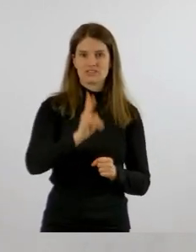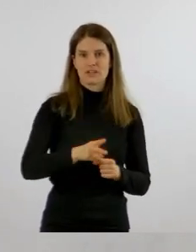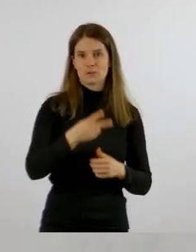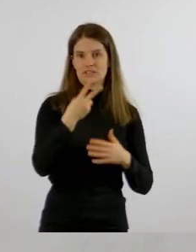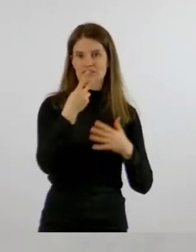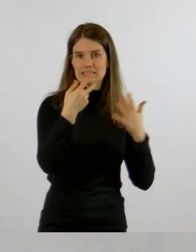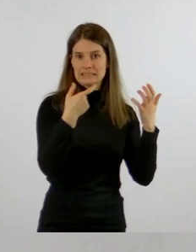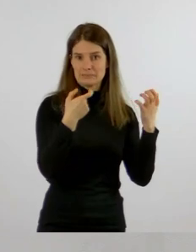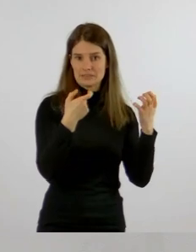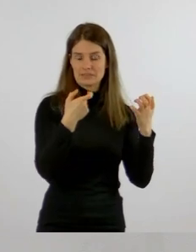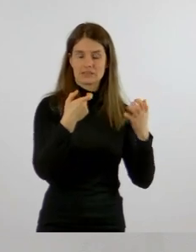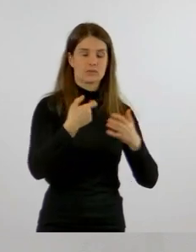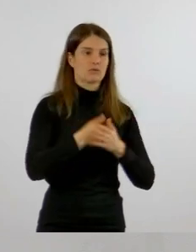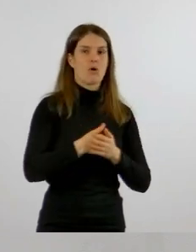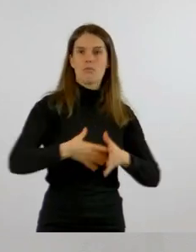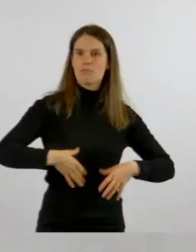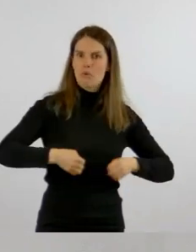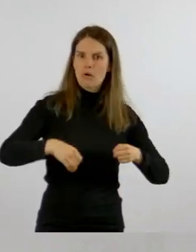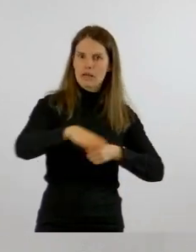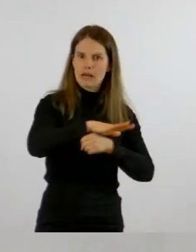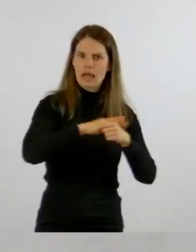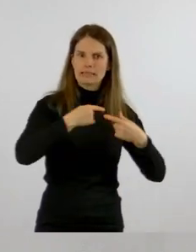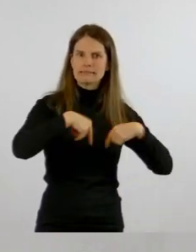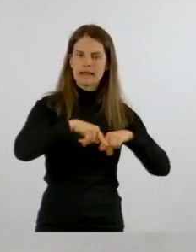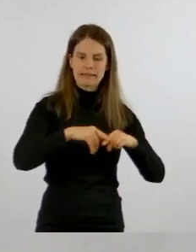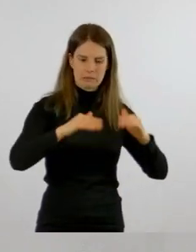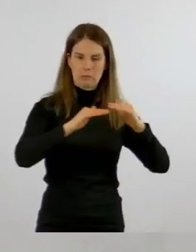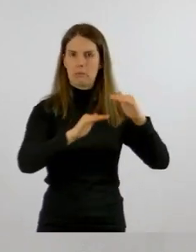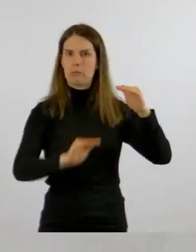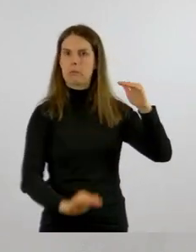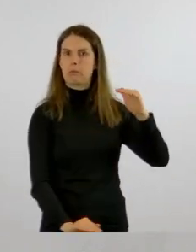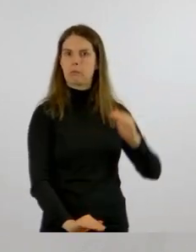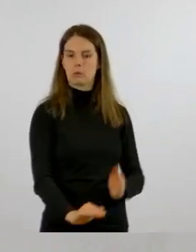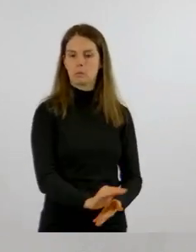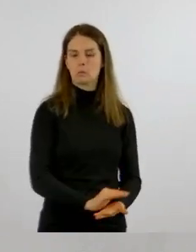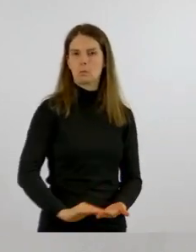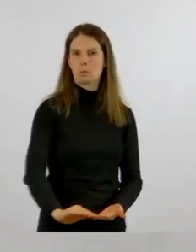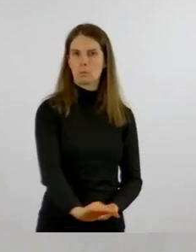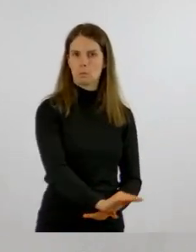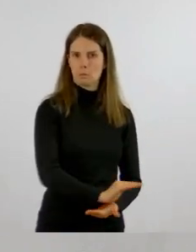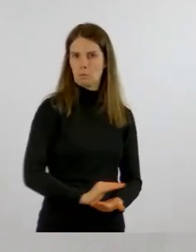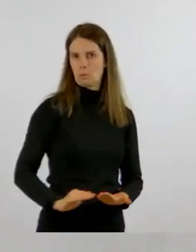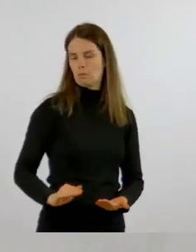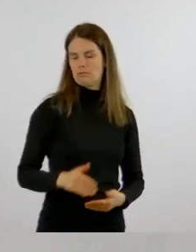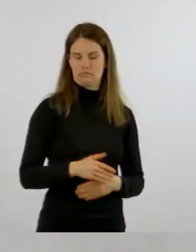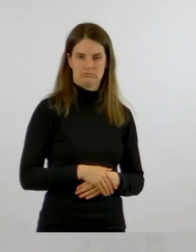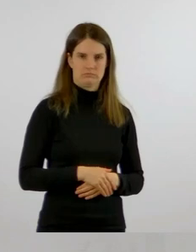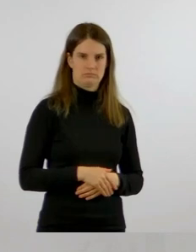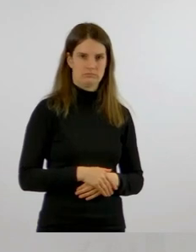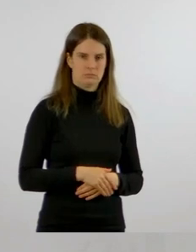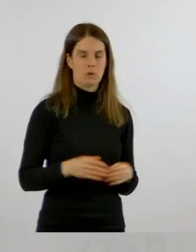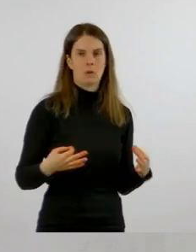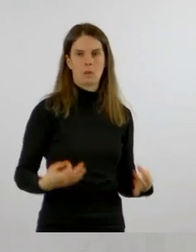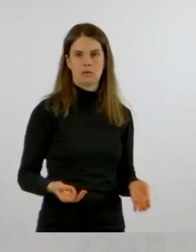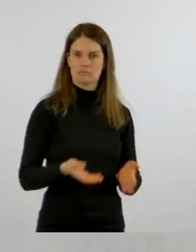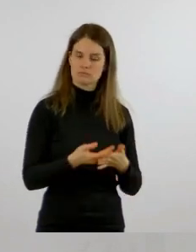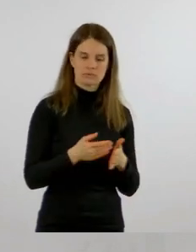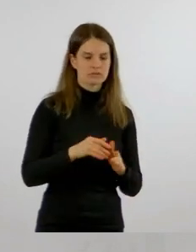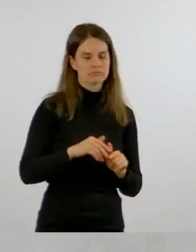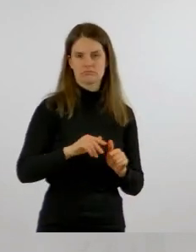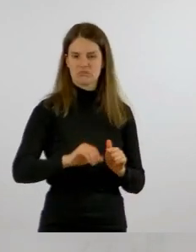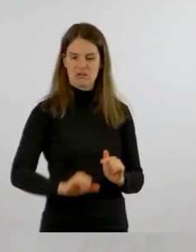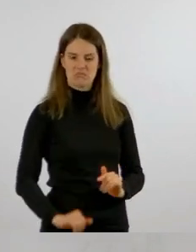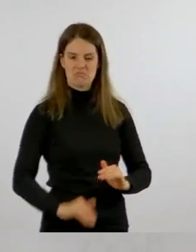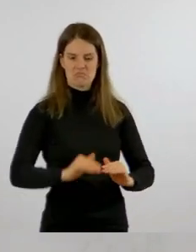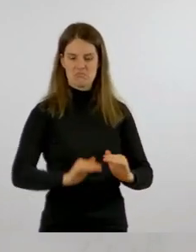und der Burgenlandkreis liegt hier im unteren oder untersten Teil des untersten Drittels,